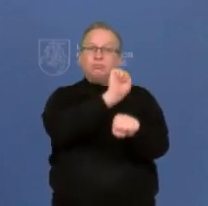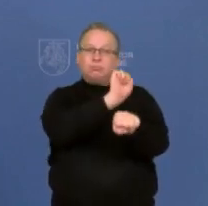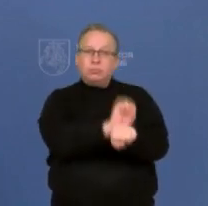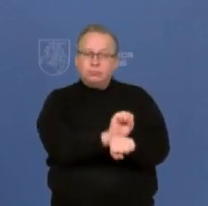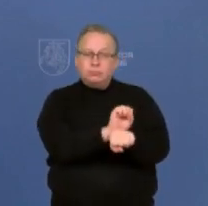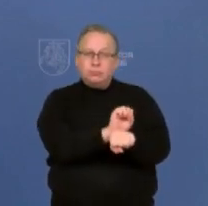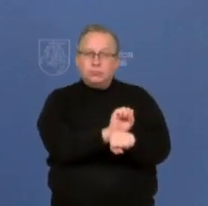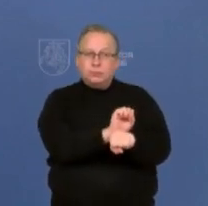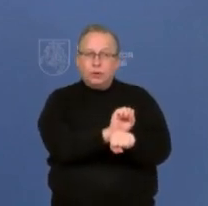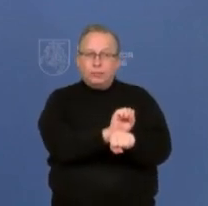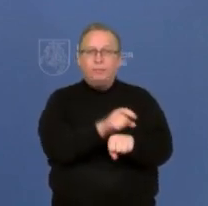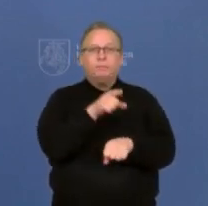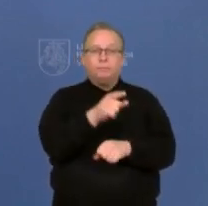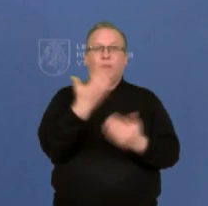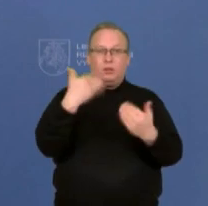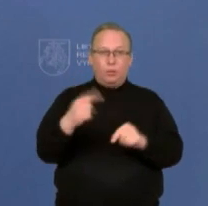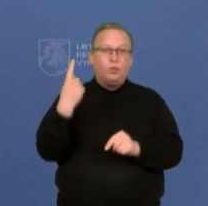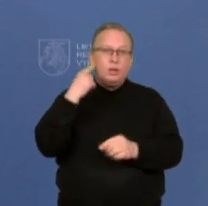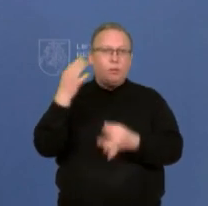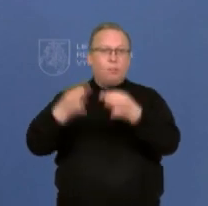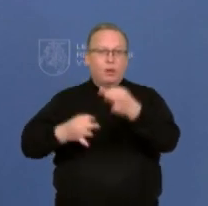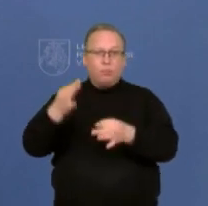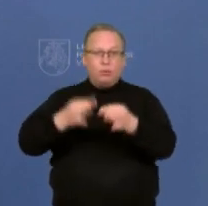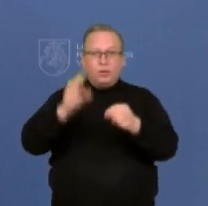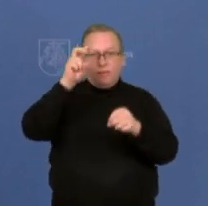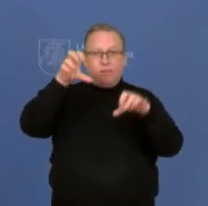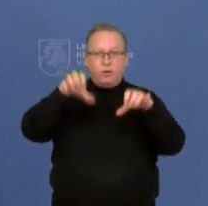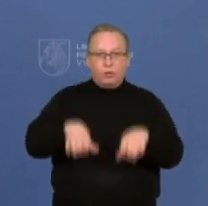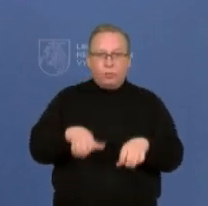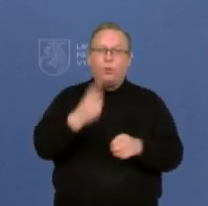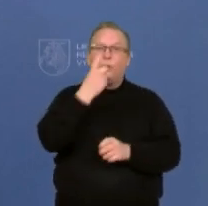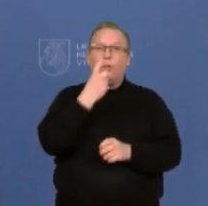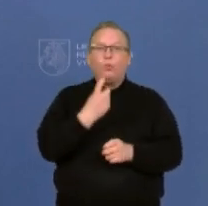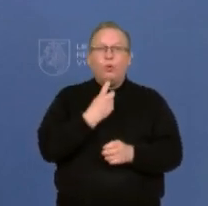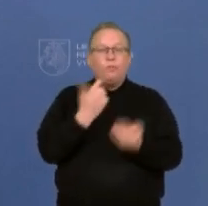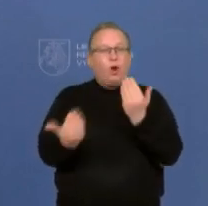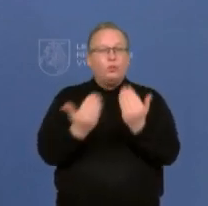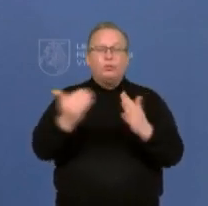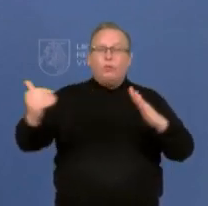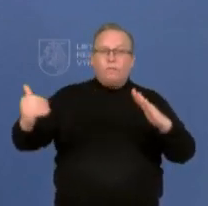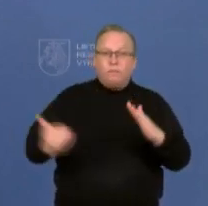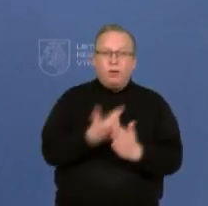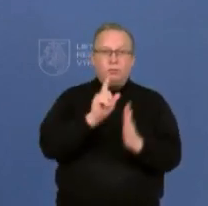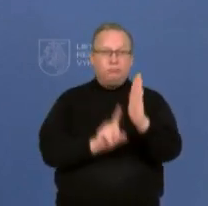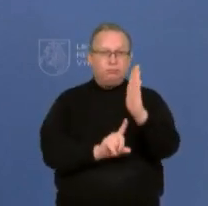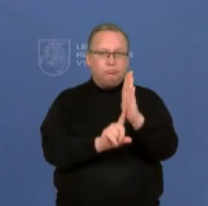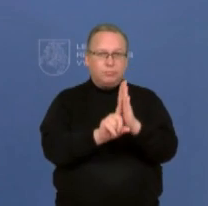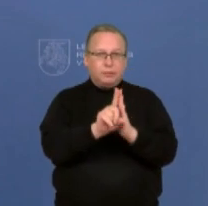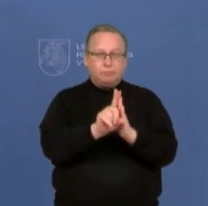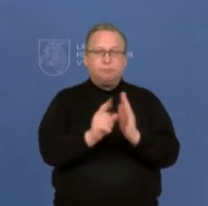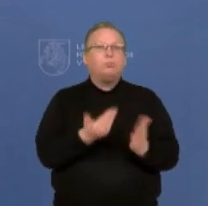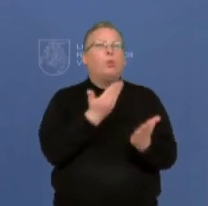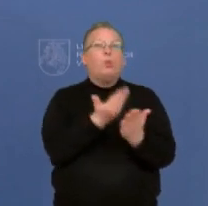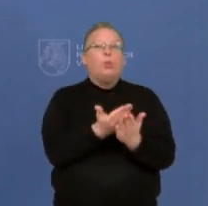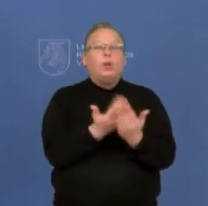veikimas ir, kaip girdėjome per posėdį, kalbėjote, kad nuo kovo greičiausiai vėl įsigalios. Tai pirmiausiai,